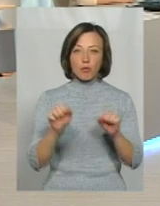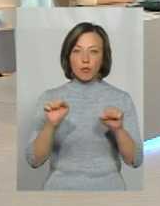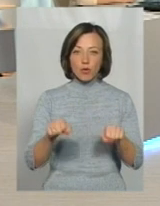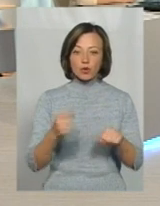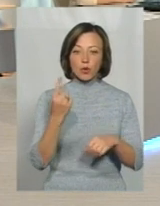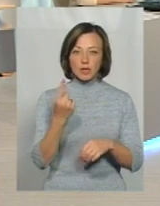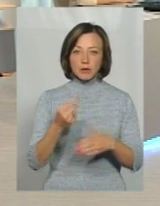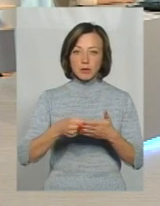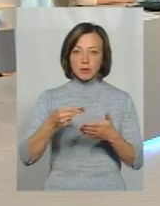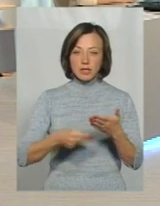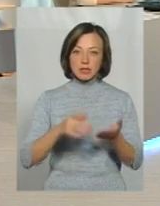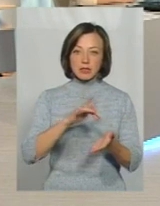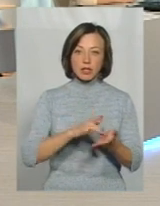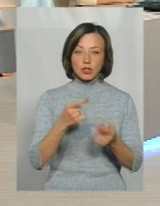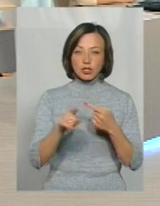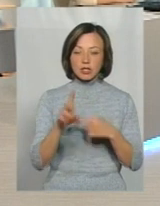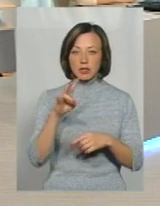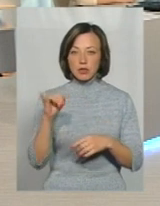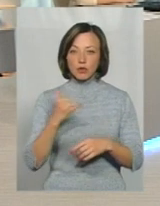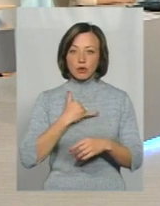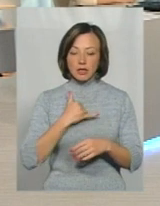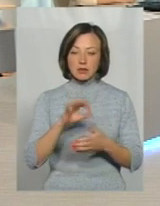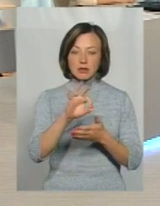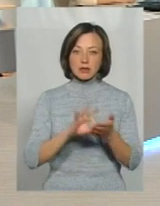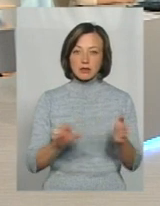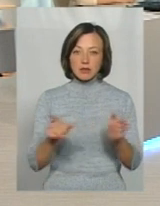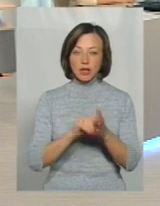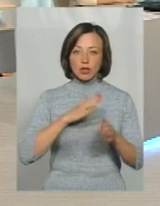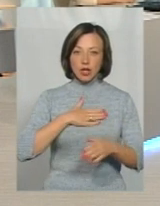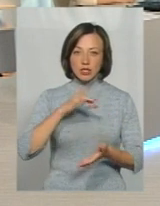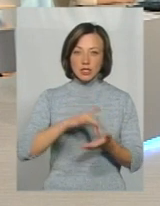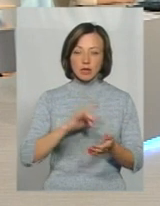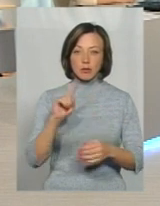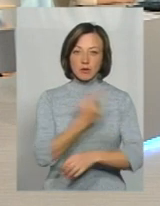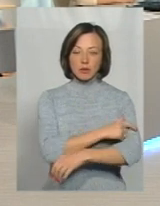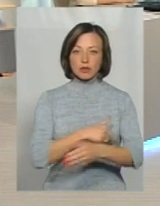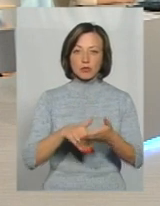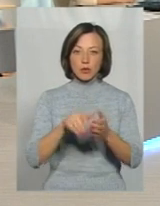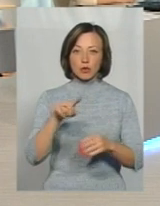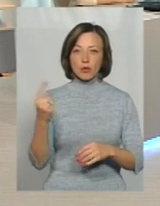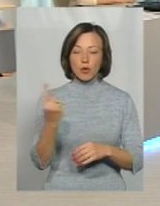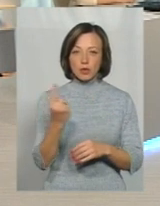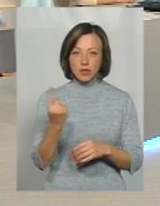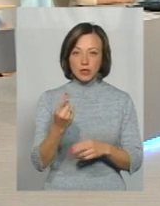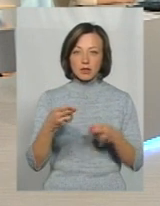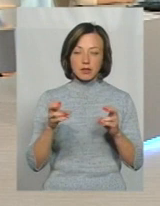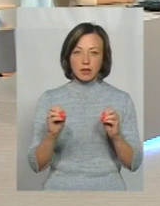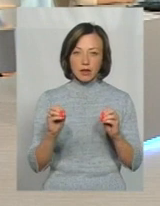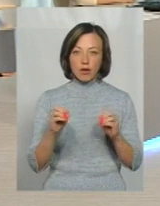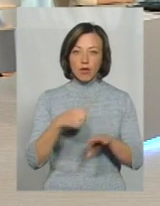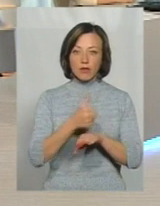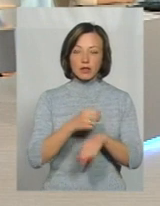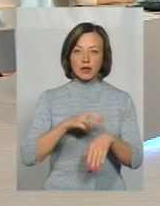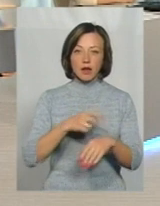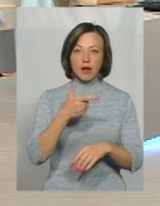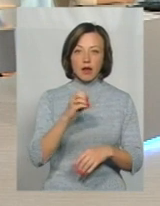один якийсь підписати центр, інший – ні. І от нас паралельно, наш центр і центр первинної медичної допомоги номер один, де головний лікар